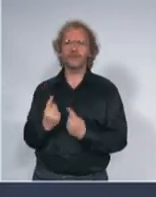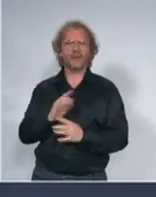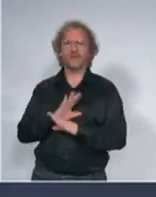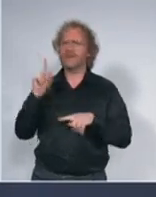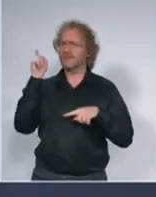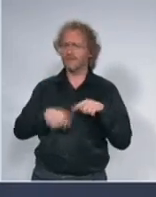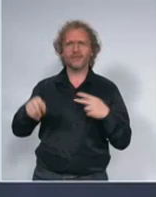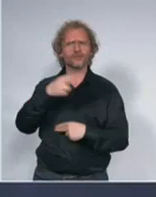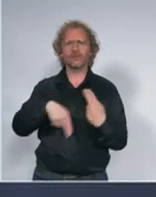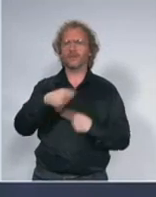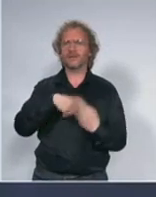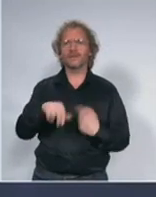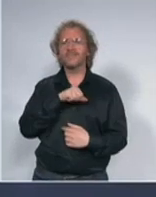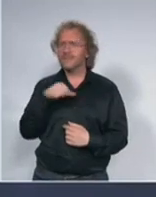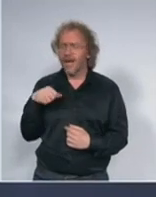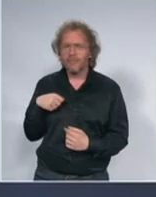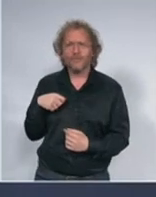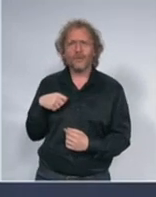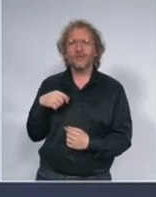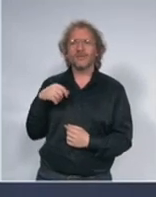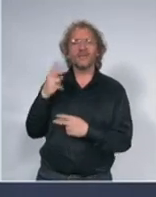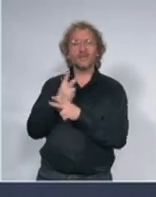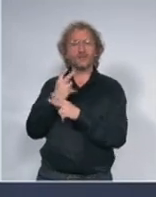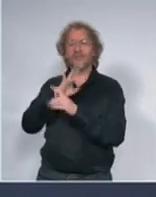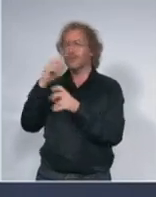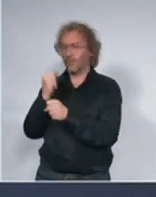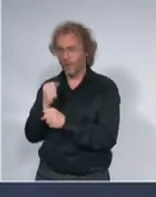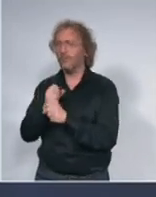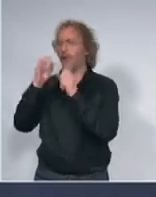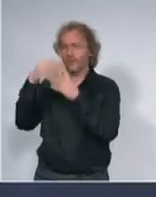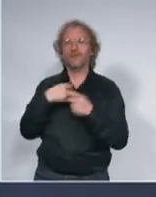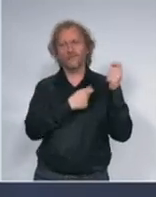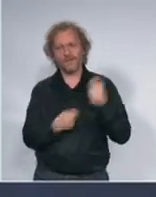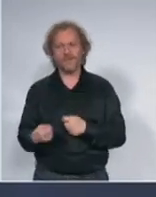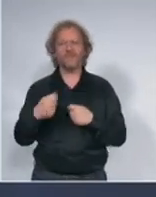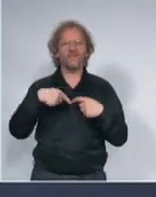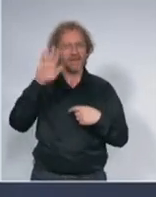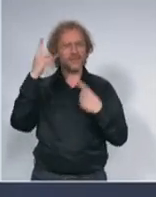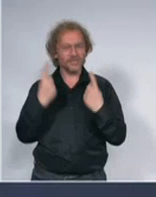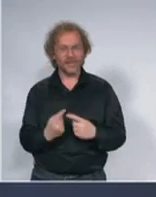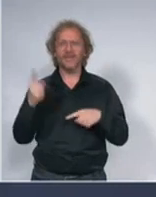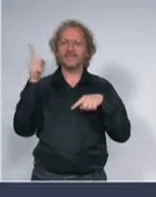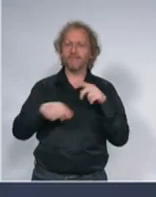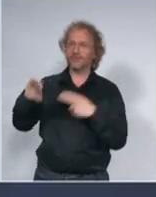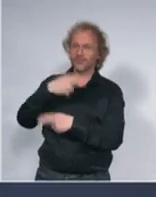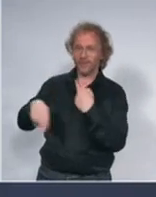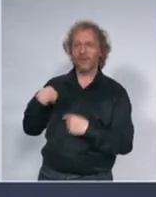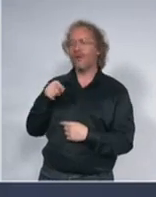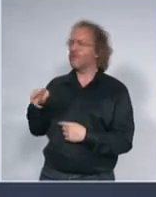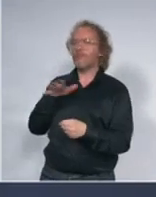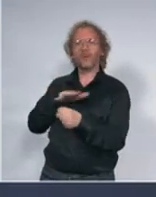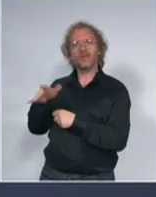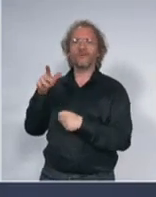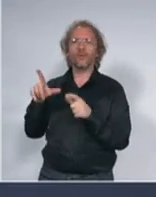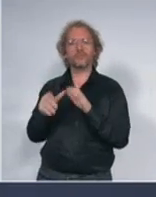samo naša država ne radi ništa kada uvedete vanredno stanje i zabranite kretanje onda je to protivustavno sve sam videla